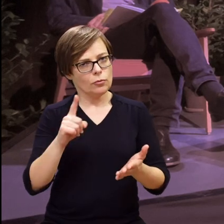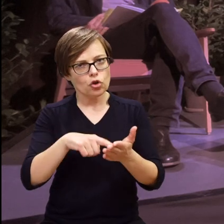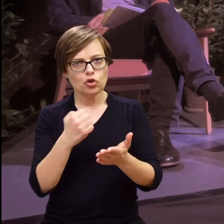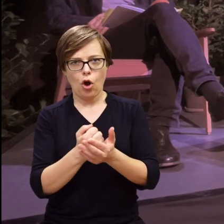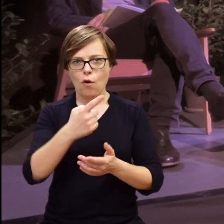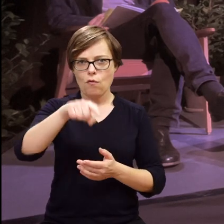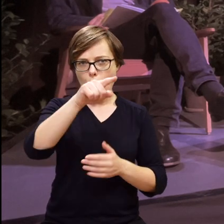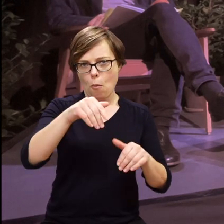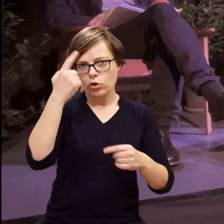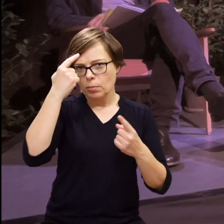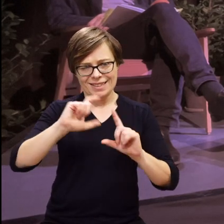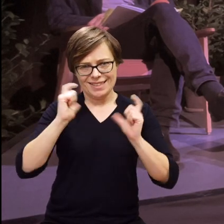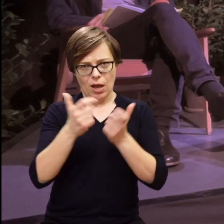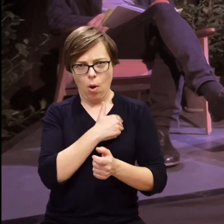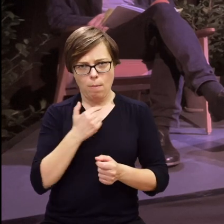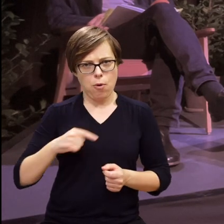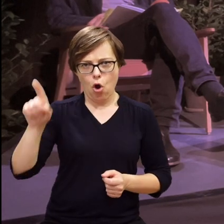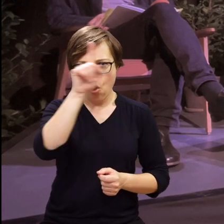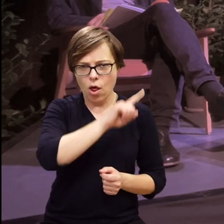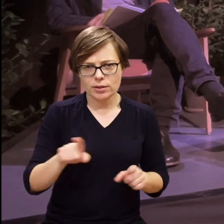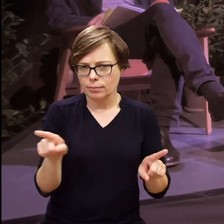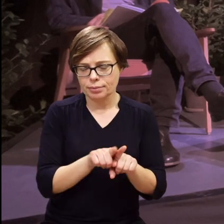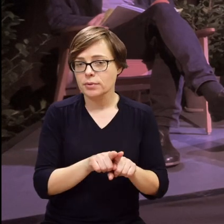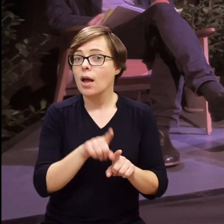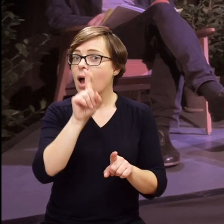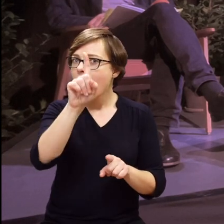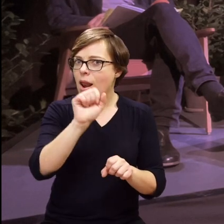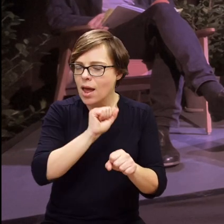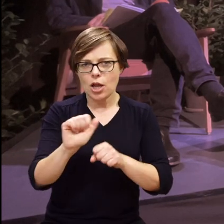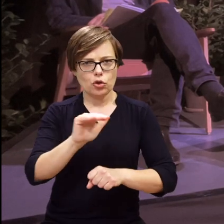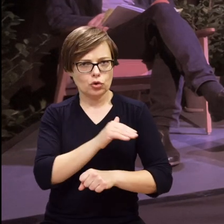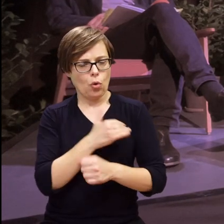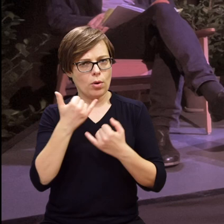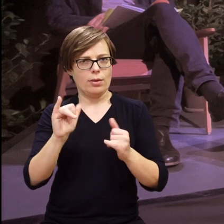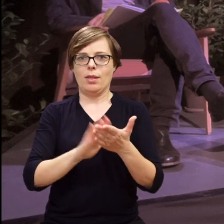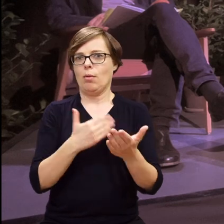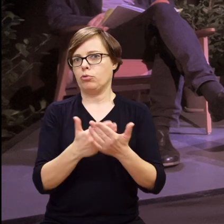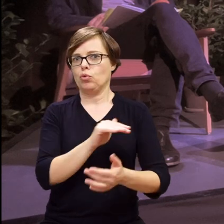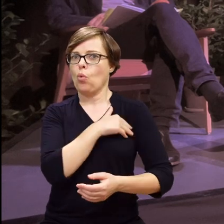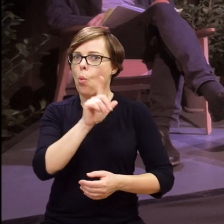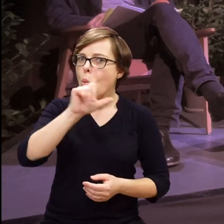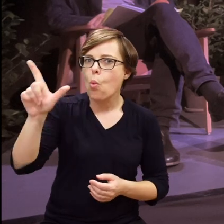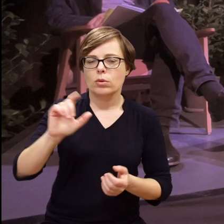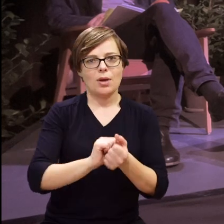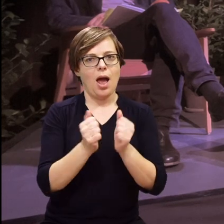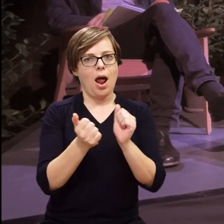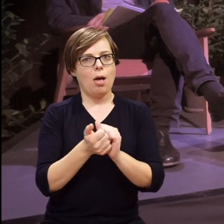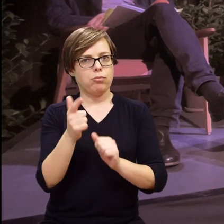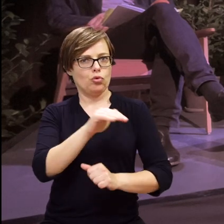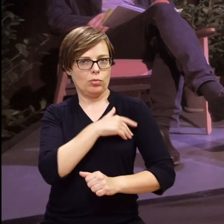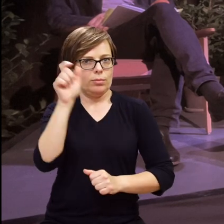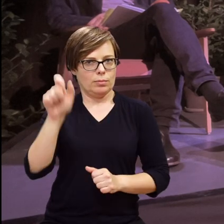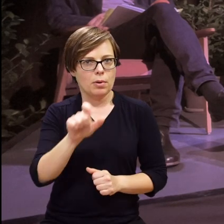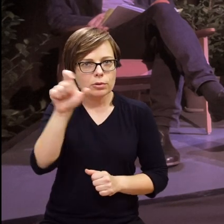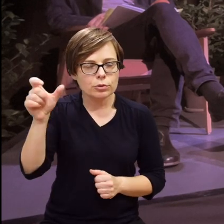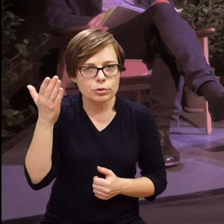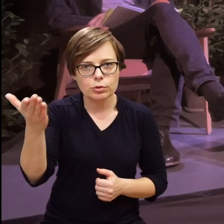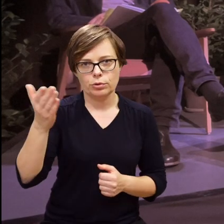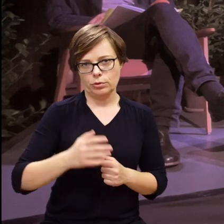I znowu mogłoby się wydawać, że tak jest w całej Polsce, ale są przecież szkoły, jak szkoła przy Łódzkiej, czy szkoła, czy instytut właśnie,